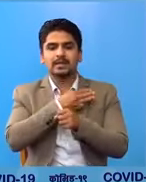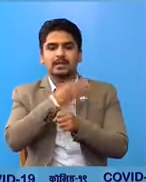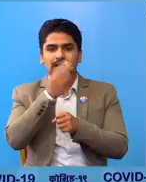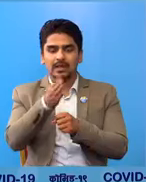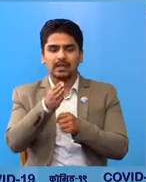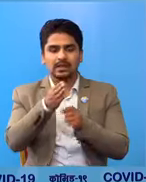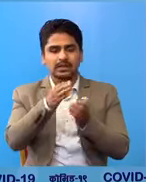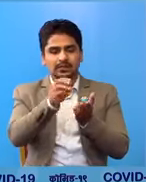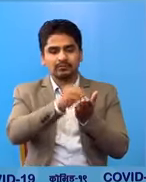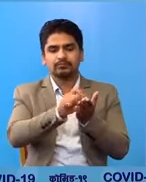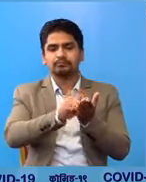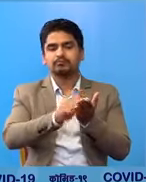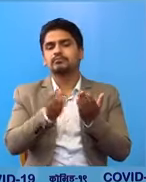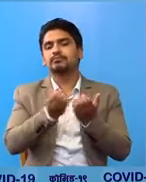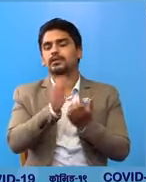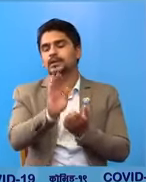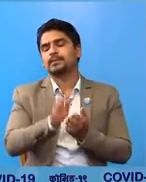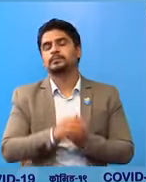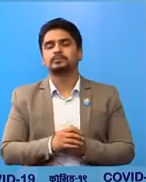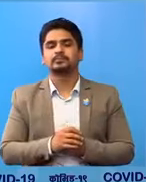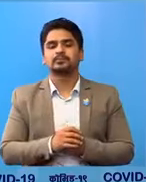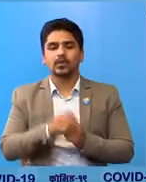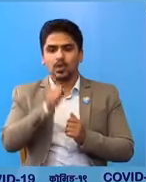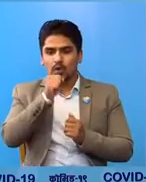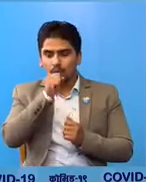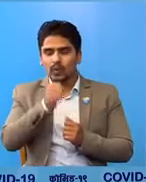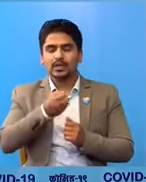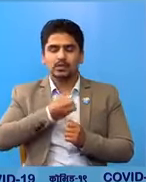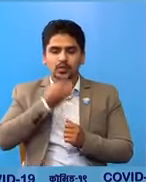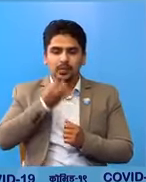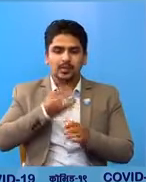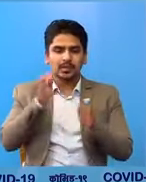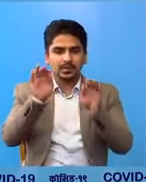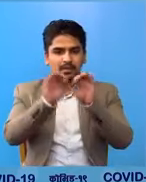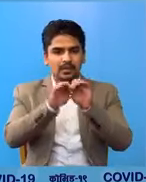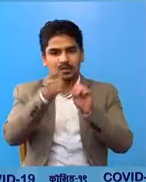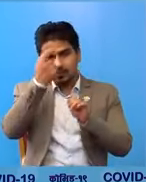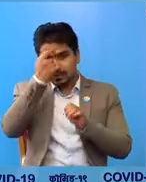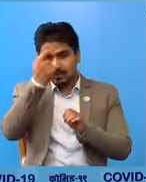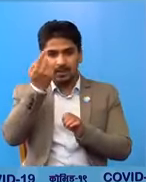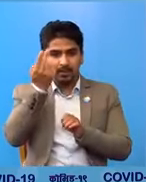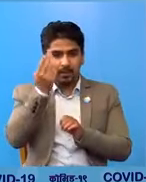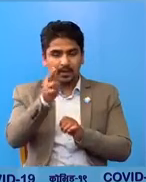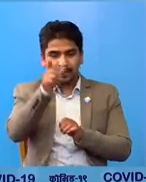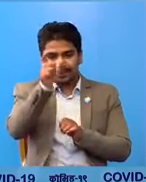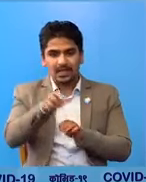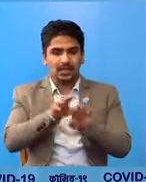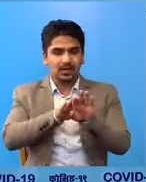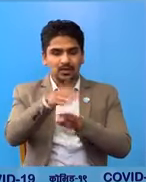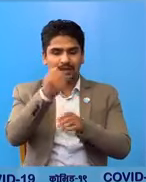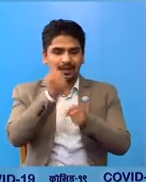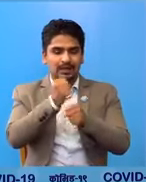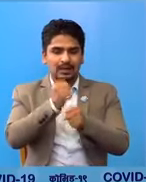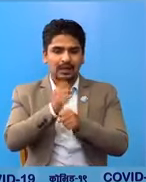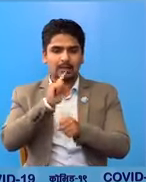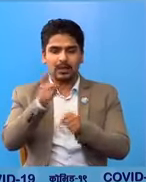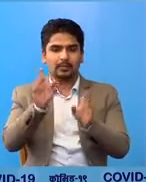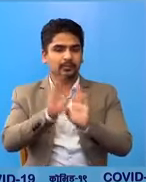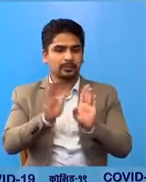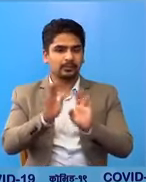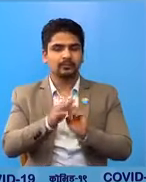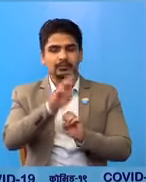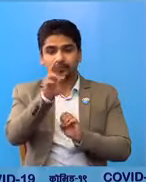अविलेख राखनी खोकी तथा सासवर्षाद सम्मंदी समस्या भयेका बेक्ती अरुलाई काम मां नलगाउनी